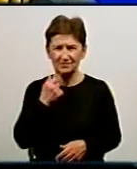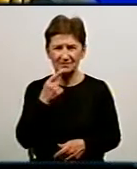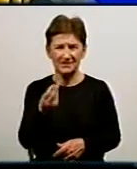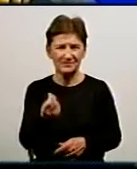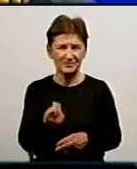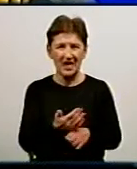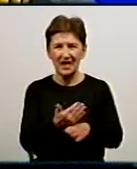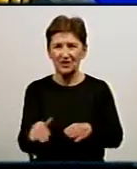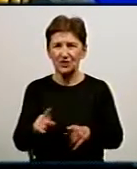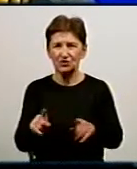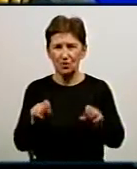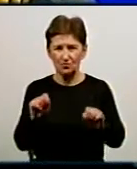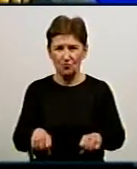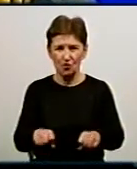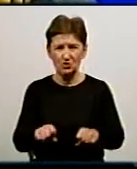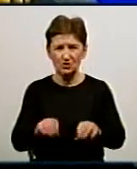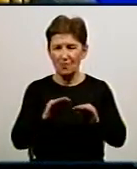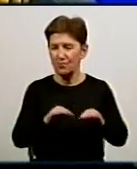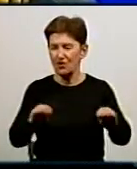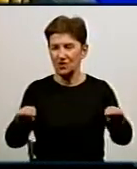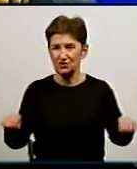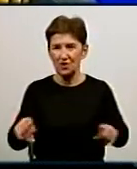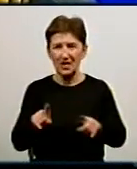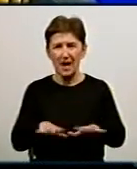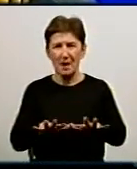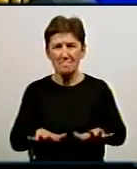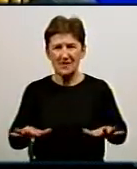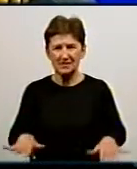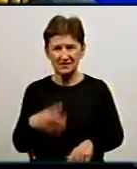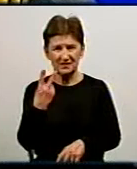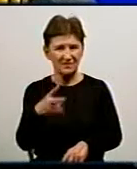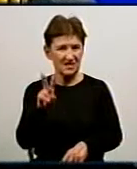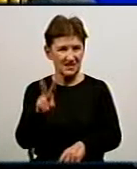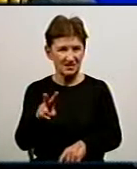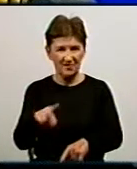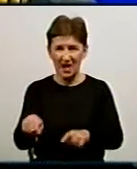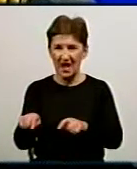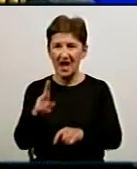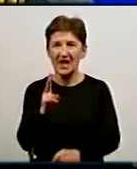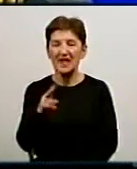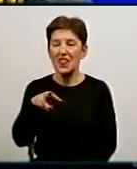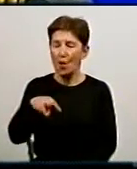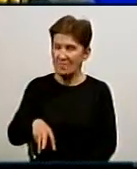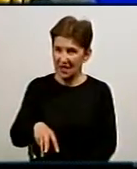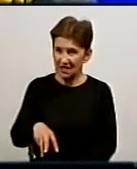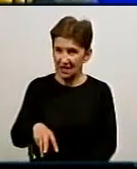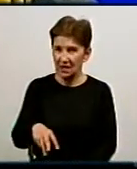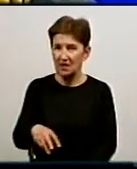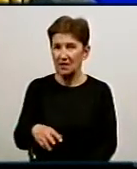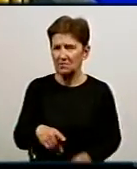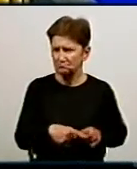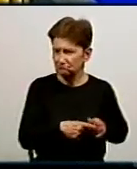кошти, щоб можна було б пролежити іншу. Але це відстанці водогону 22 км. вона не мала, це ні кілометри, ні два кілометри.